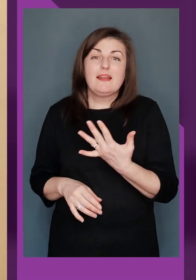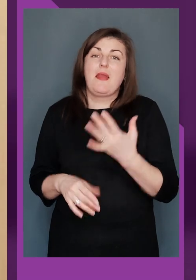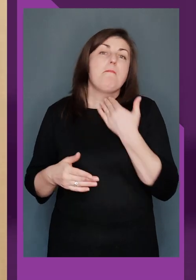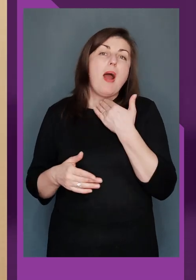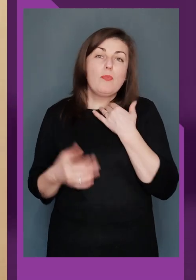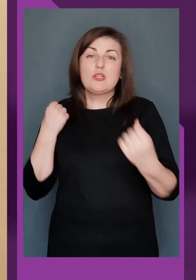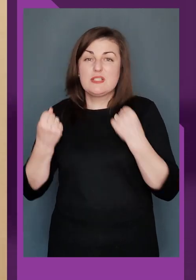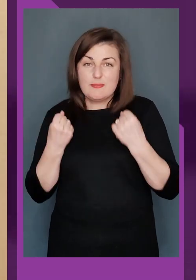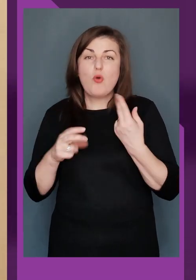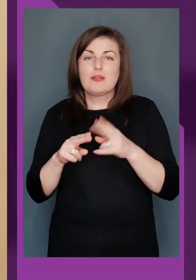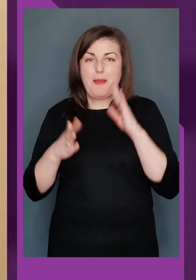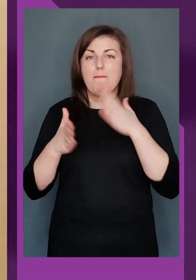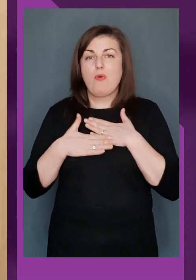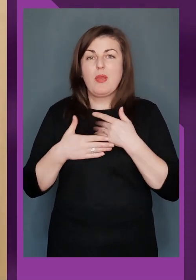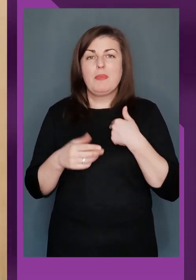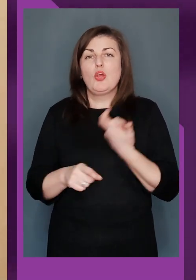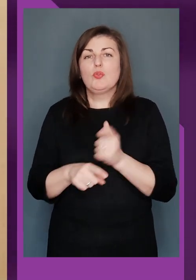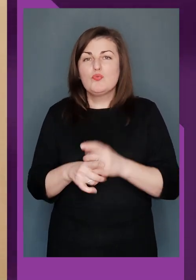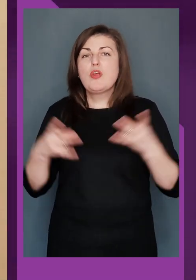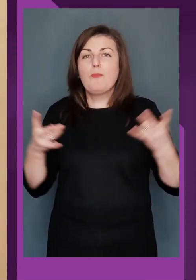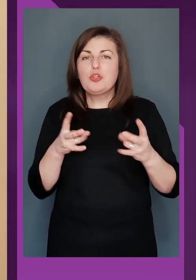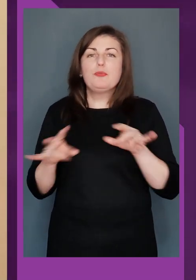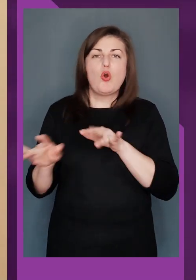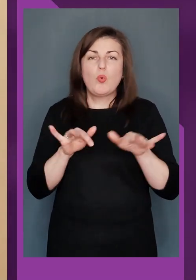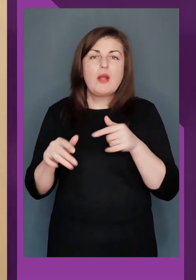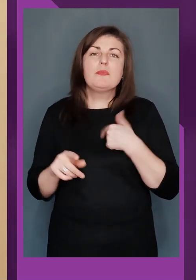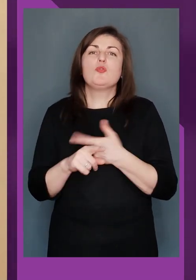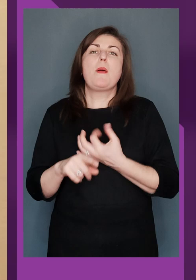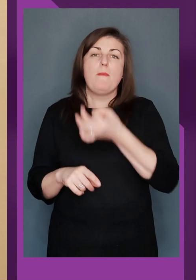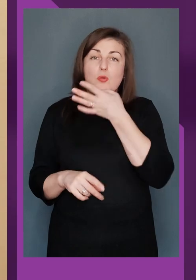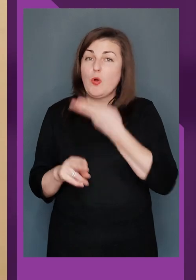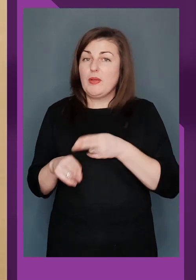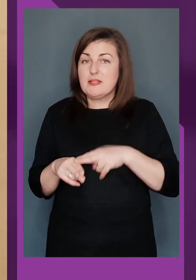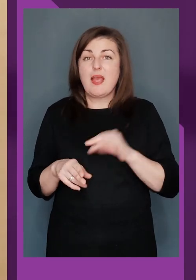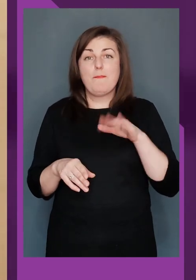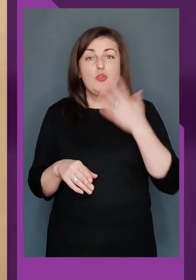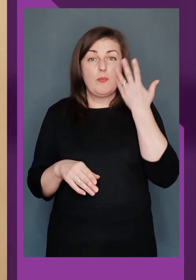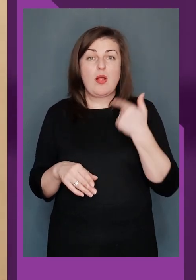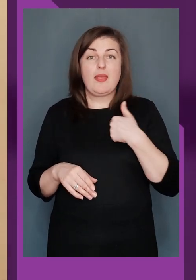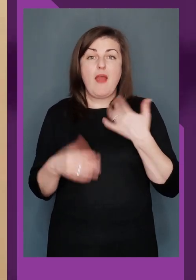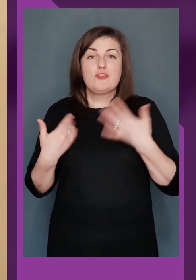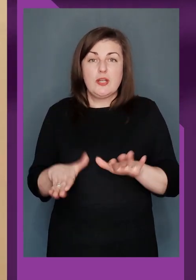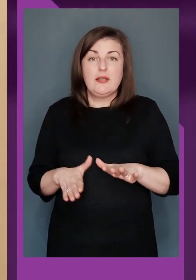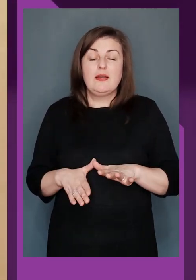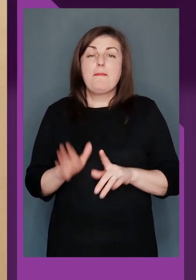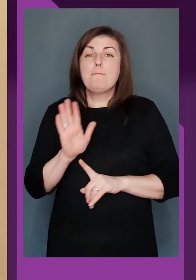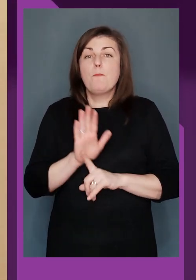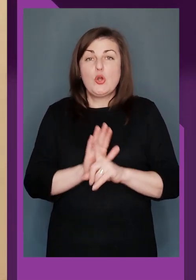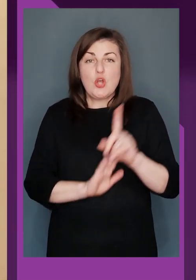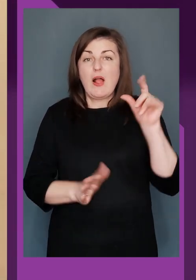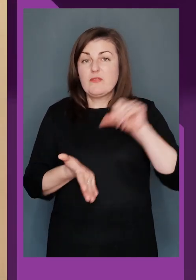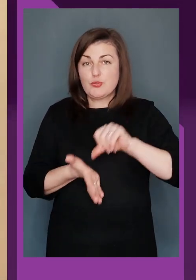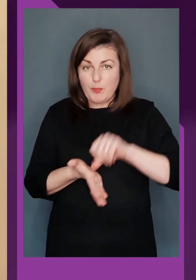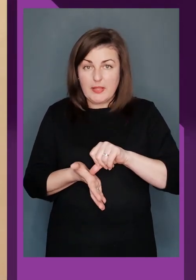скільки, ну, мабуть, спорт це все-таки моє, мені дуже потрібно рухатись, мені подобається це. І потім, коли я вже